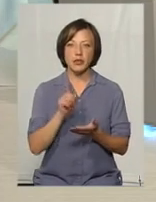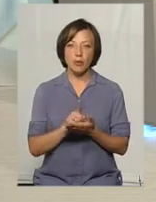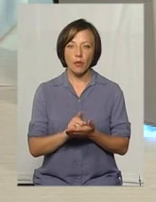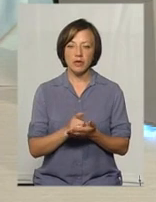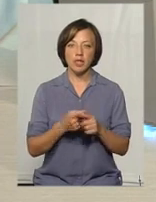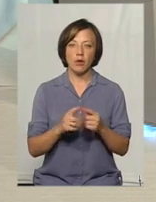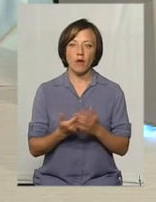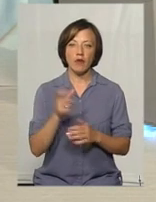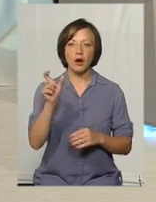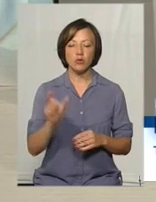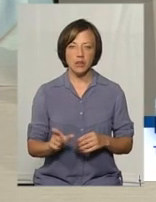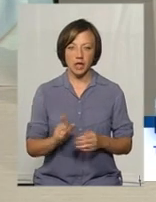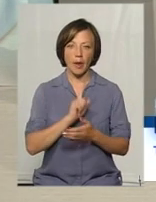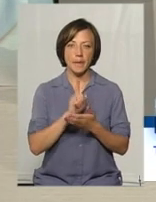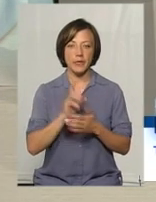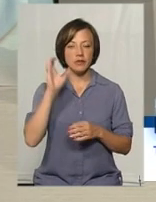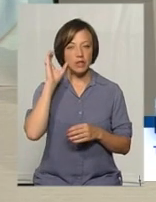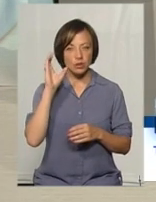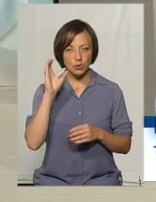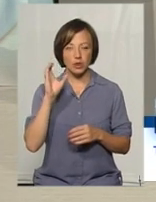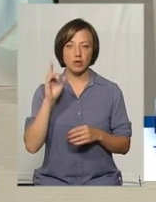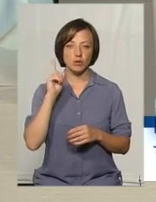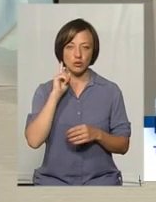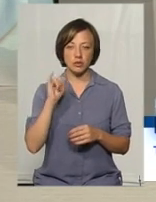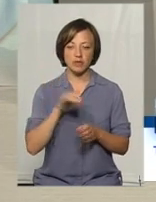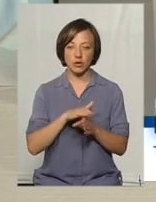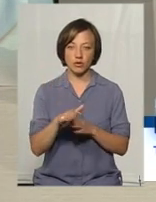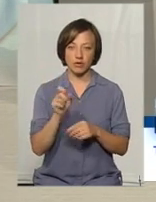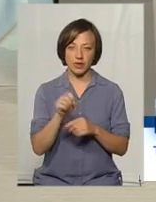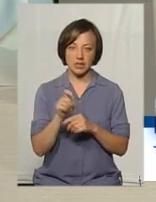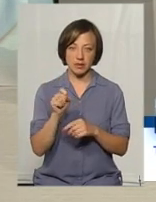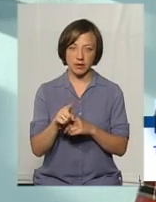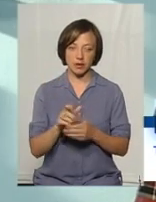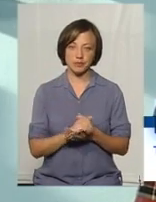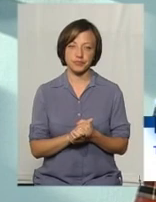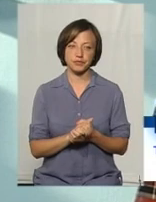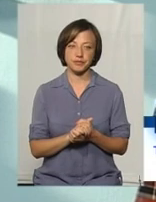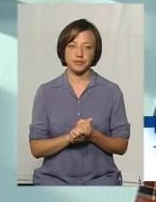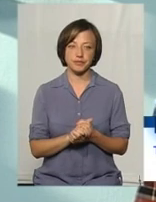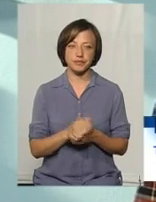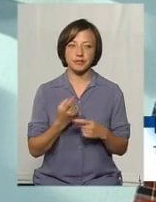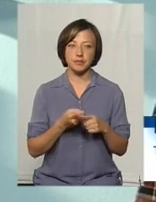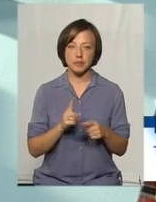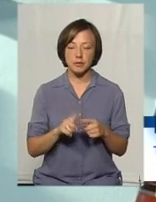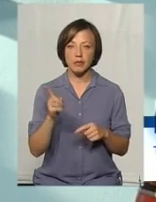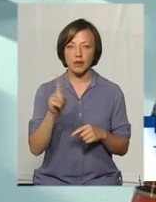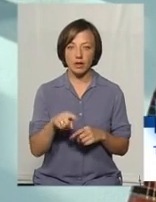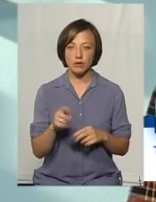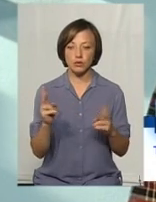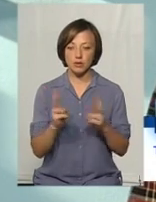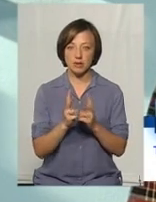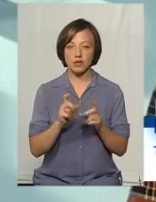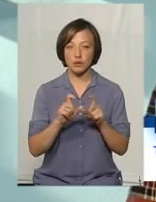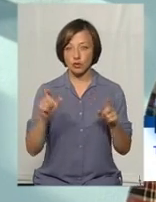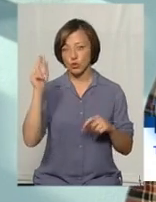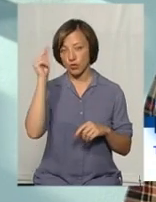Це нова людина, яку вона повинна слухати, вміти, почути і виконувати її вказівки. І це те, з чим вона стикнеться також